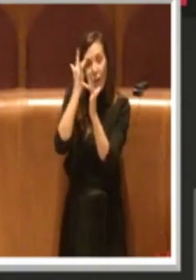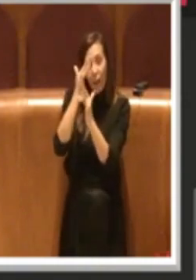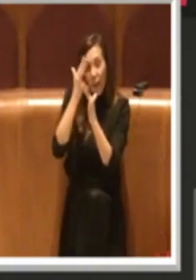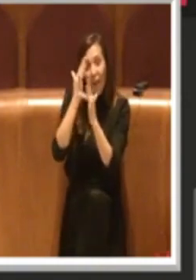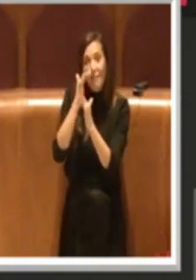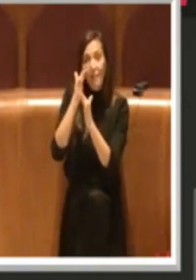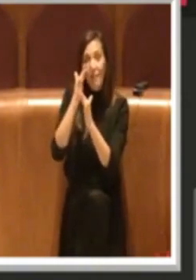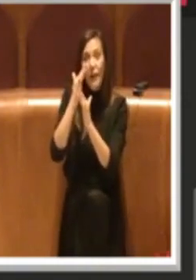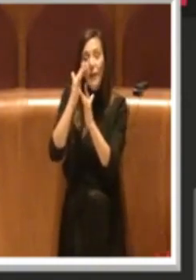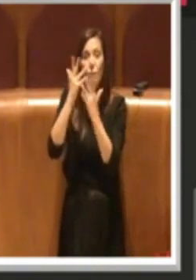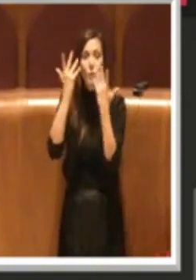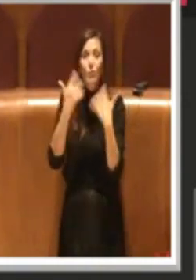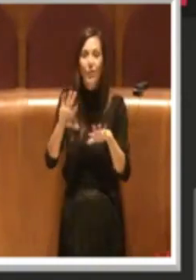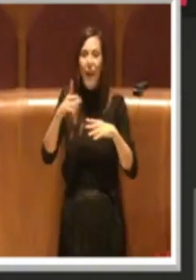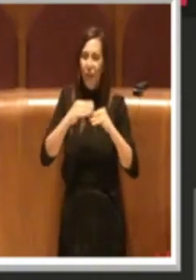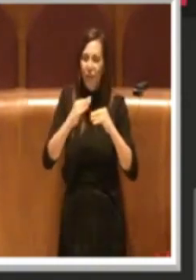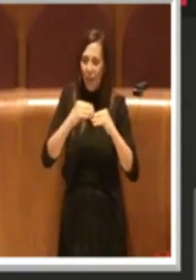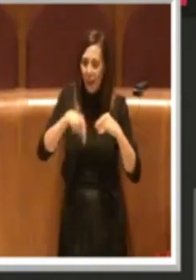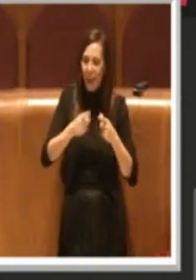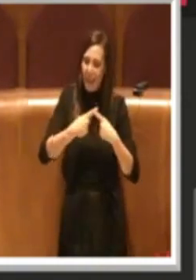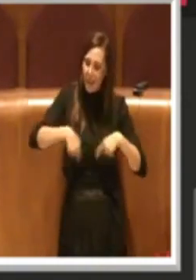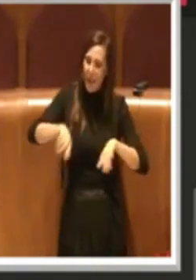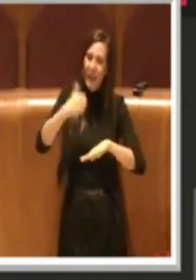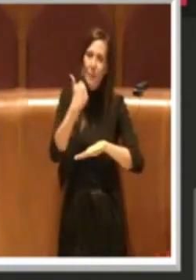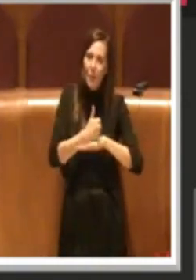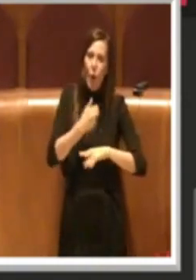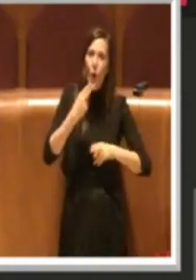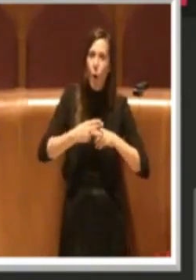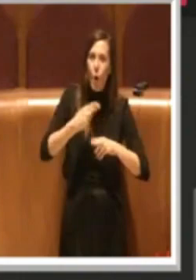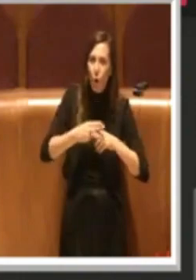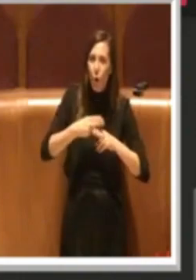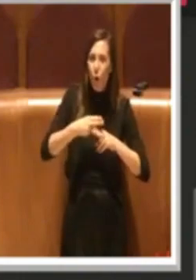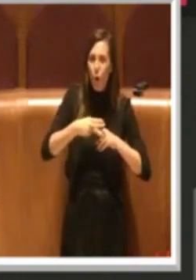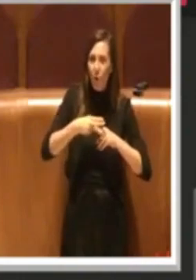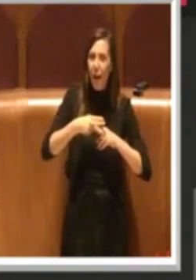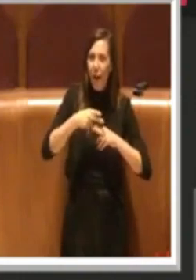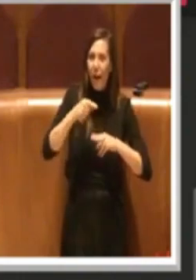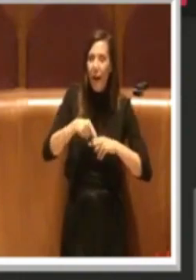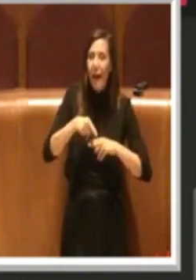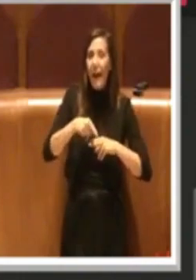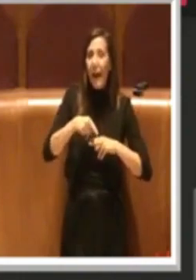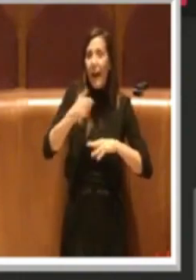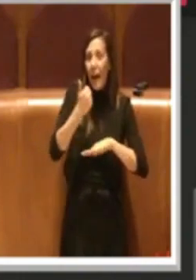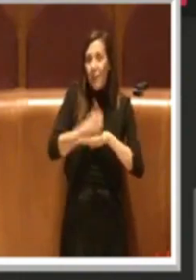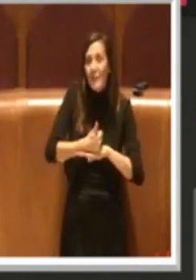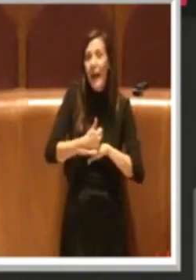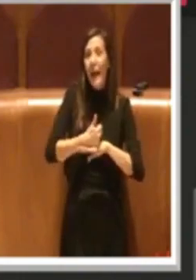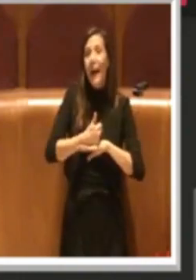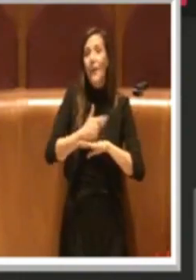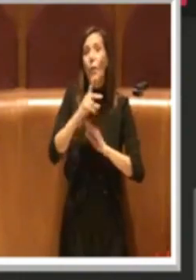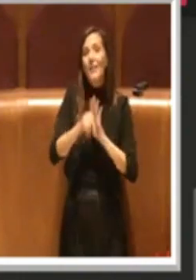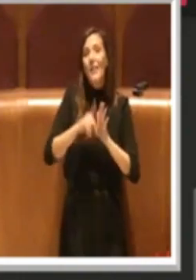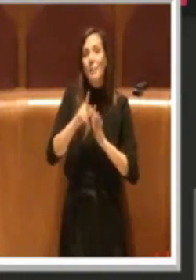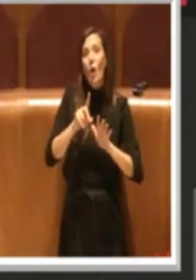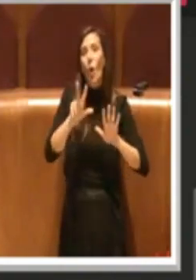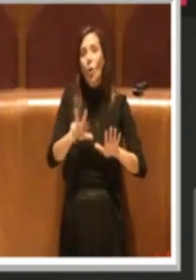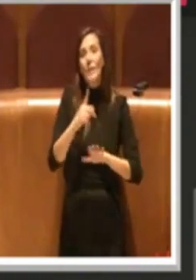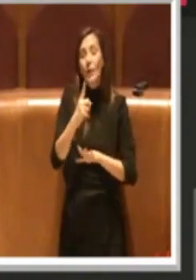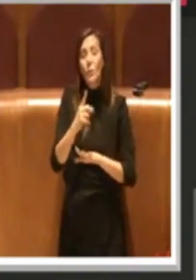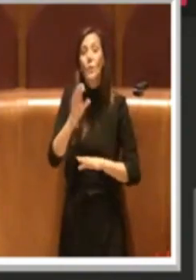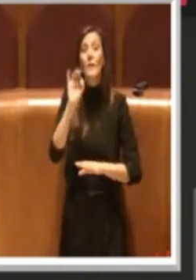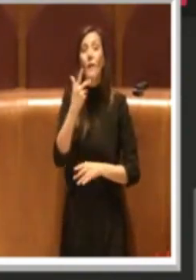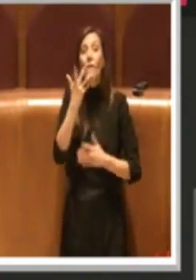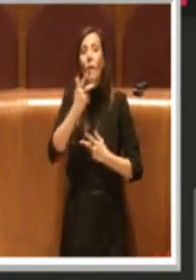Capitale, da Assemblea Capitolina con la delibera 81 e pensare che se si vogliono veramente salvare le attività